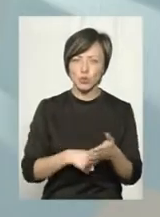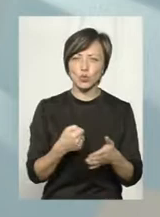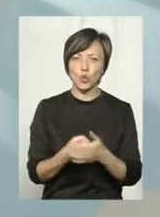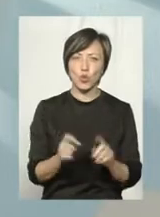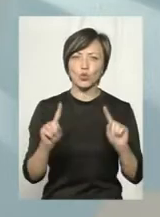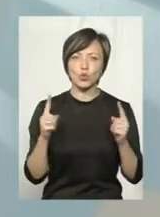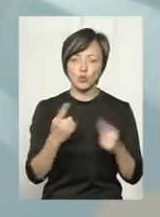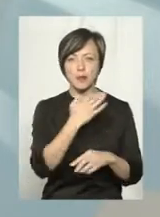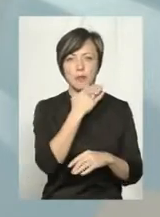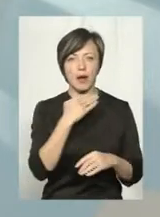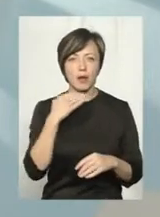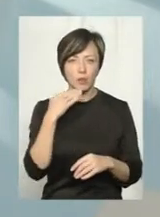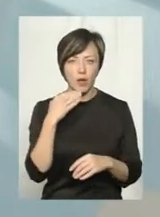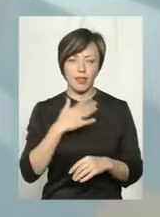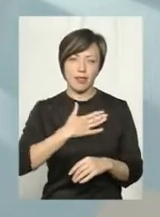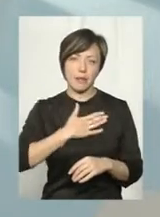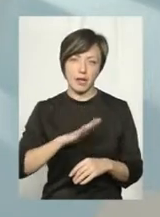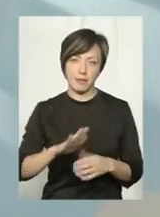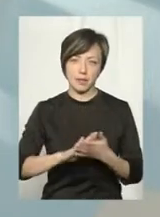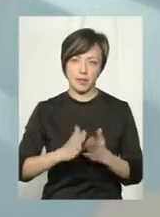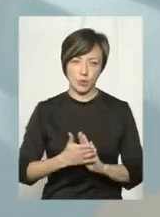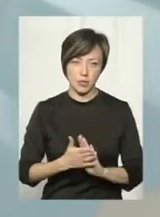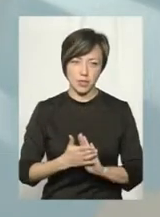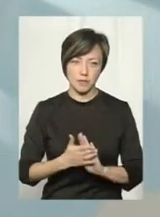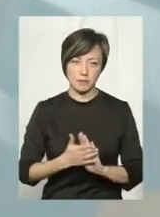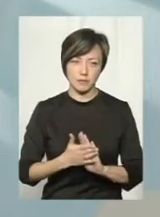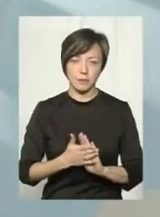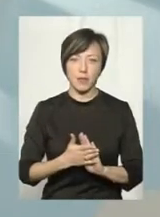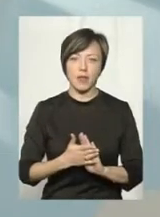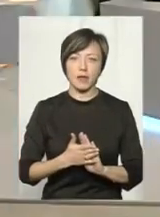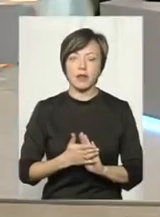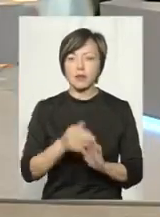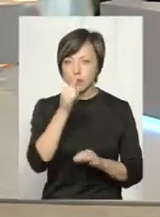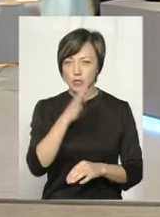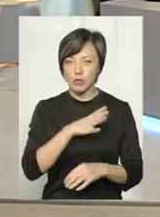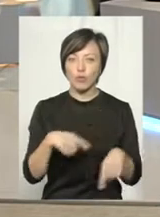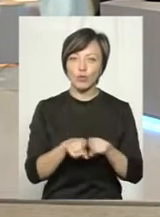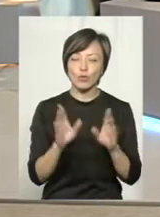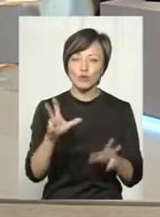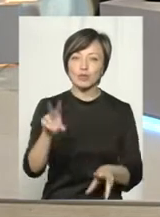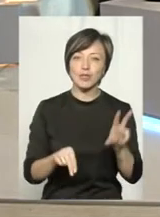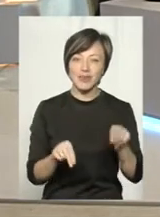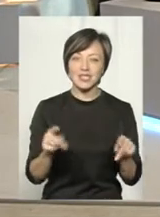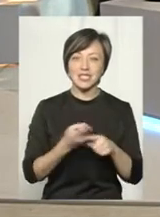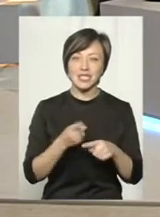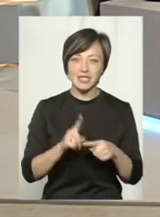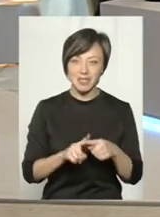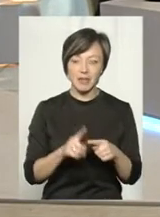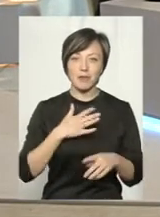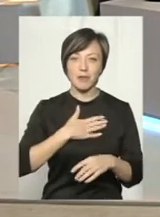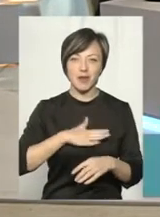дуже багатьох неприємних ситуацій. Не може так бути. Будемо сподіватися, що цих